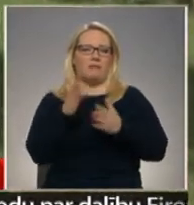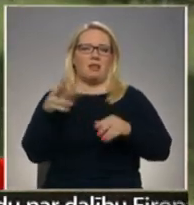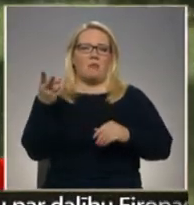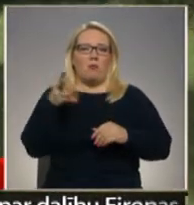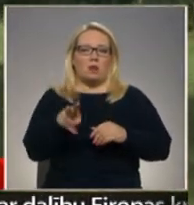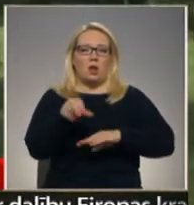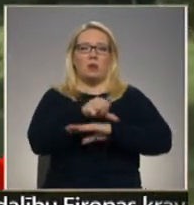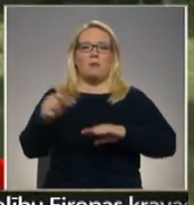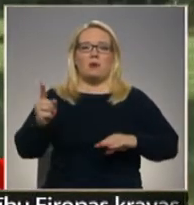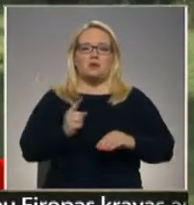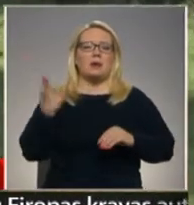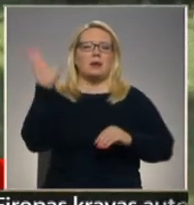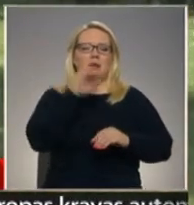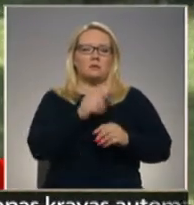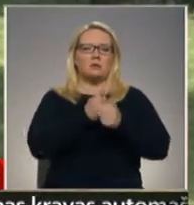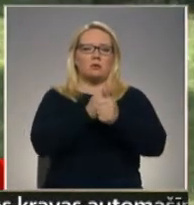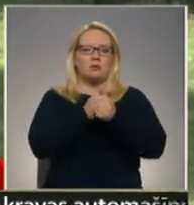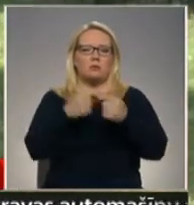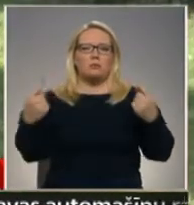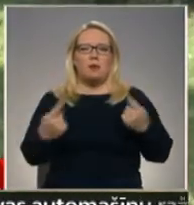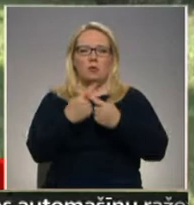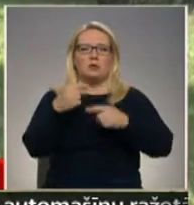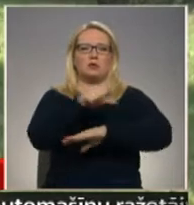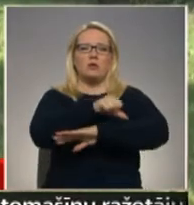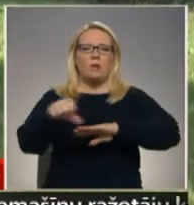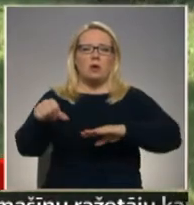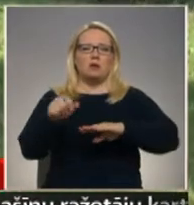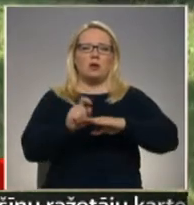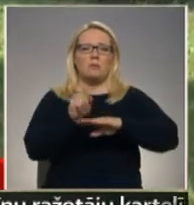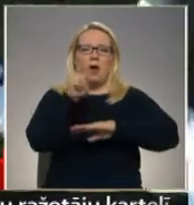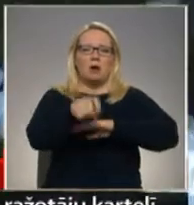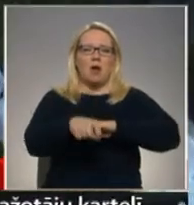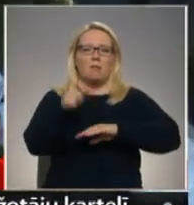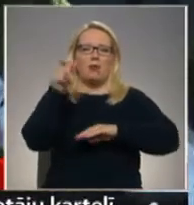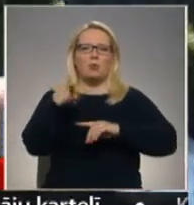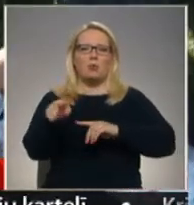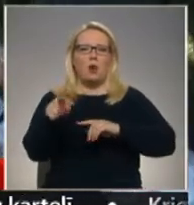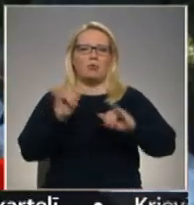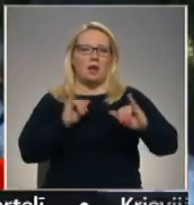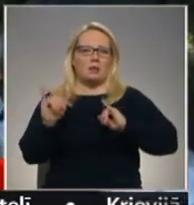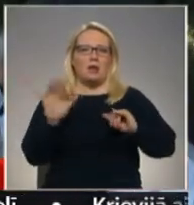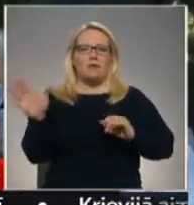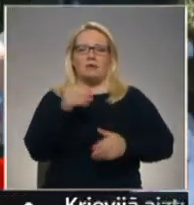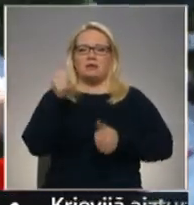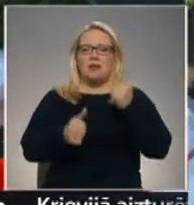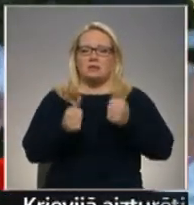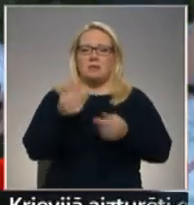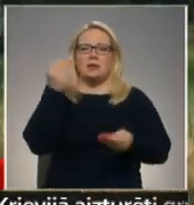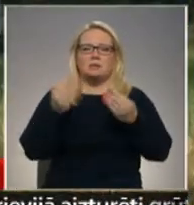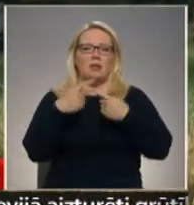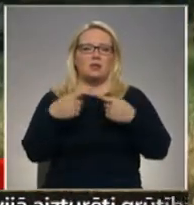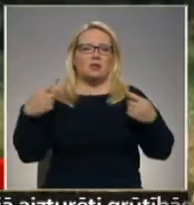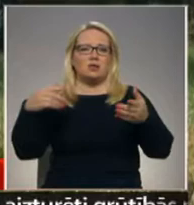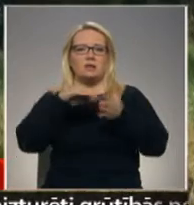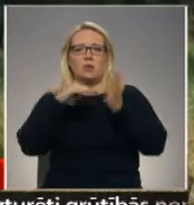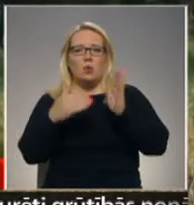jāspēja sakot līdz un pielāgoties valsts robežas šķērsotāju pārkāpumiem un to taktikām. Šī sacensības ļauj izspēlēt dažādas situācijas,